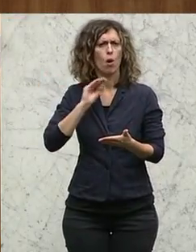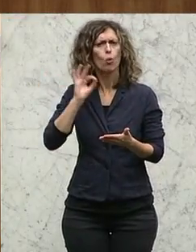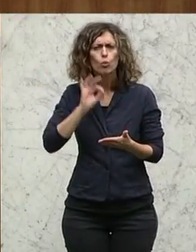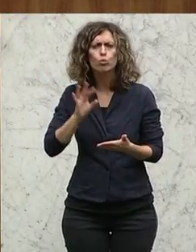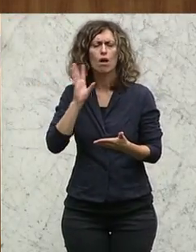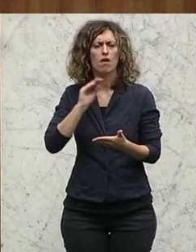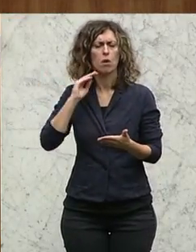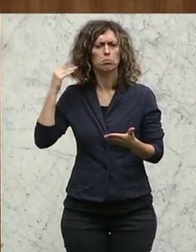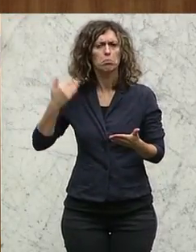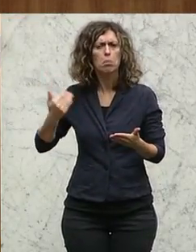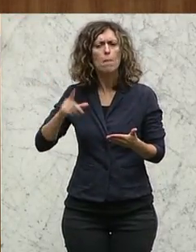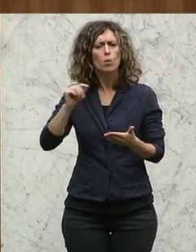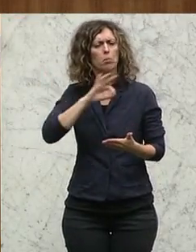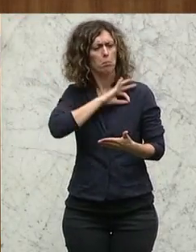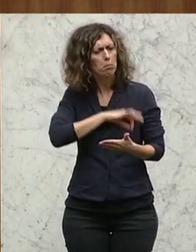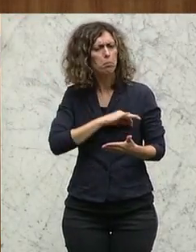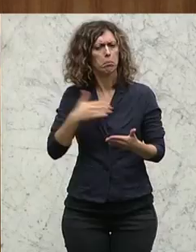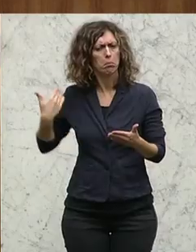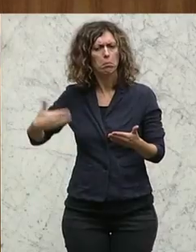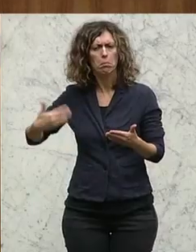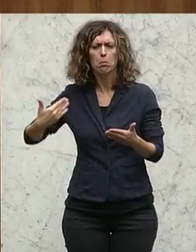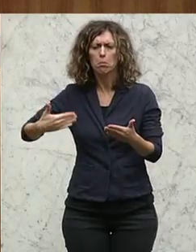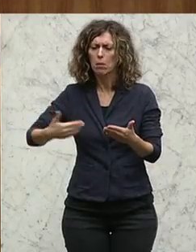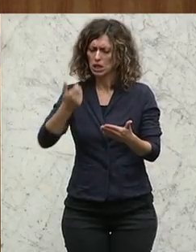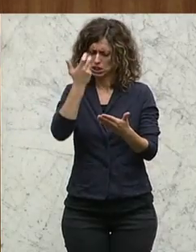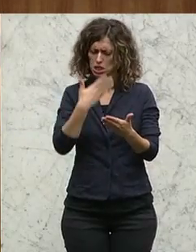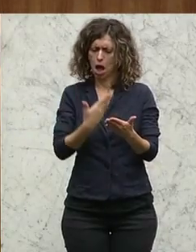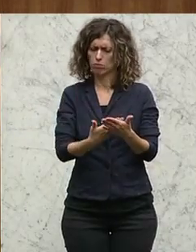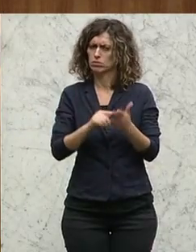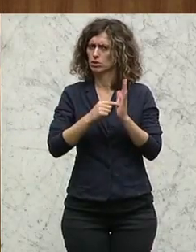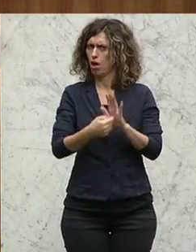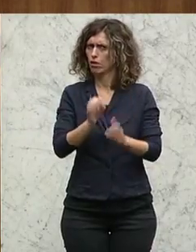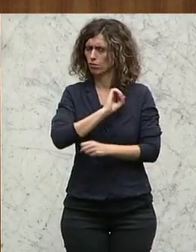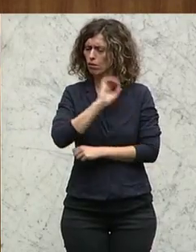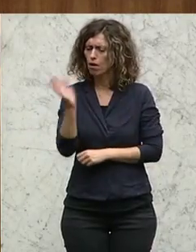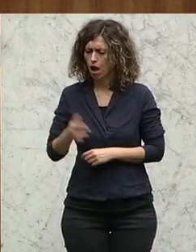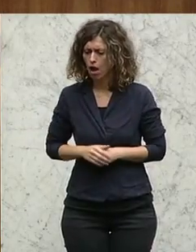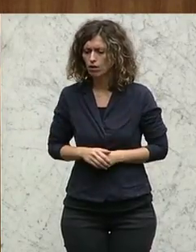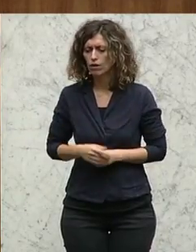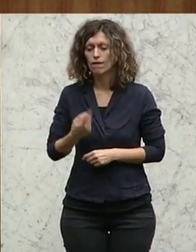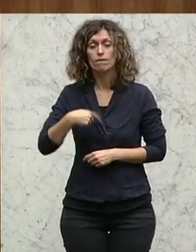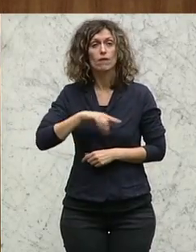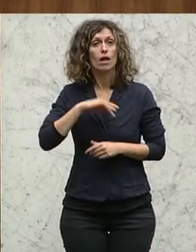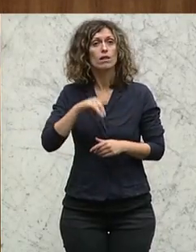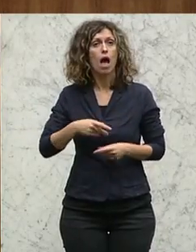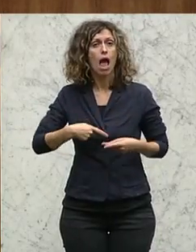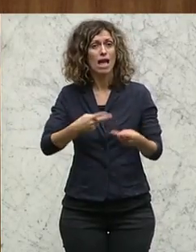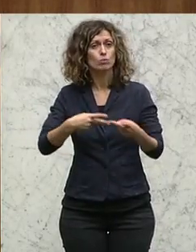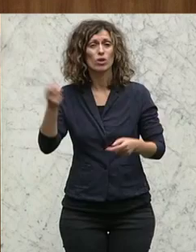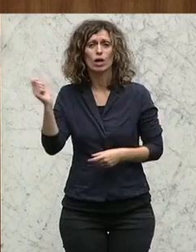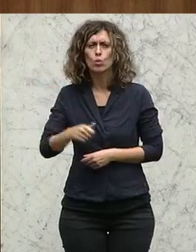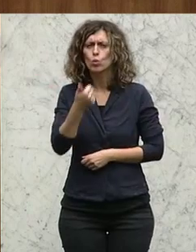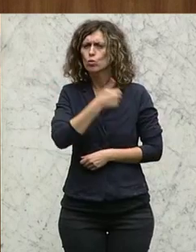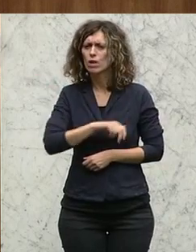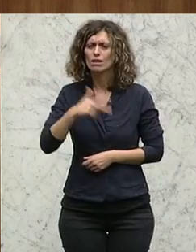Und die haben sich ausgezahlt. Und die Zahlen zeigen ja das ganz deutlich, meine Damen und Herren. Wir haben einen Exportrekord von über 130